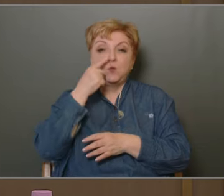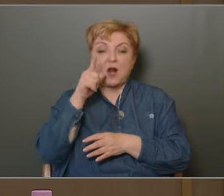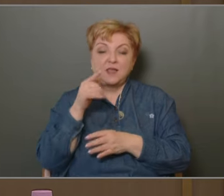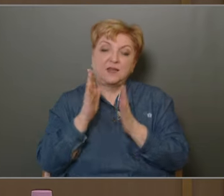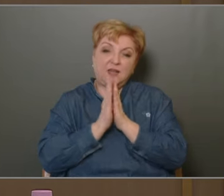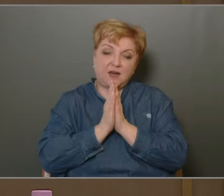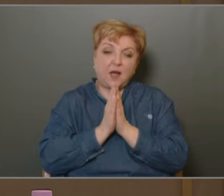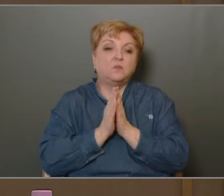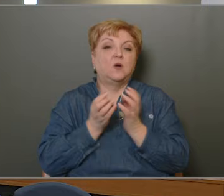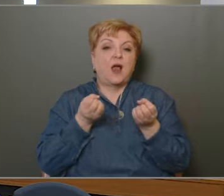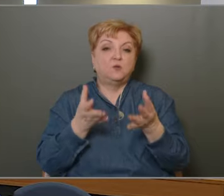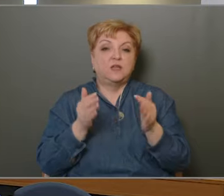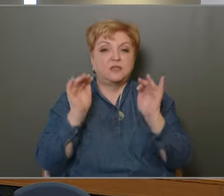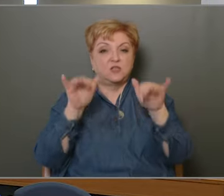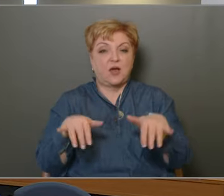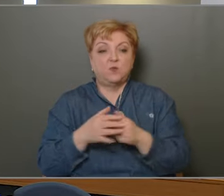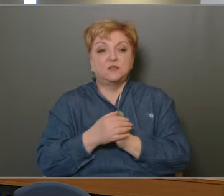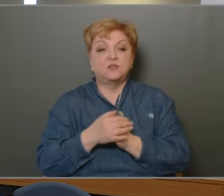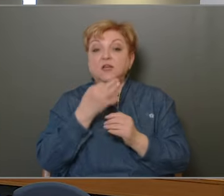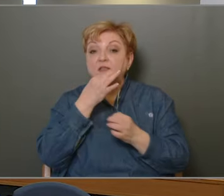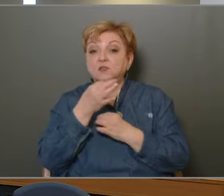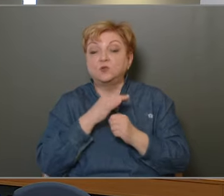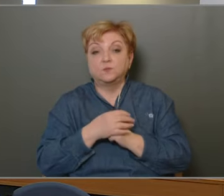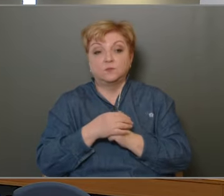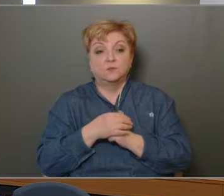erőterjesztést támogatását. Köszönöm szépen. Kérdés van-e?